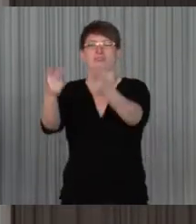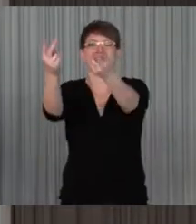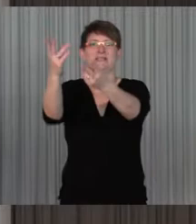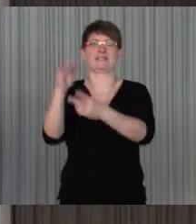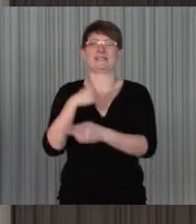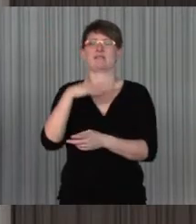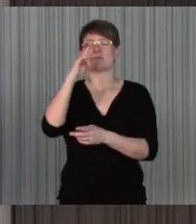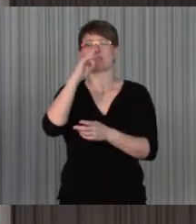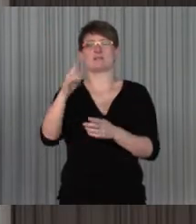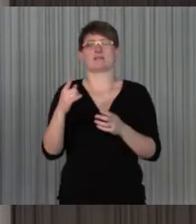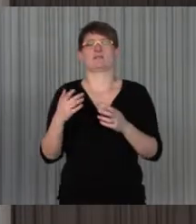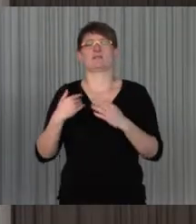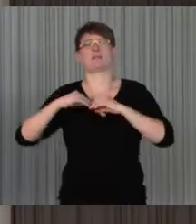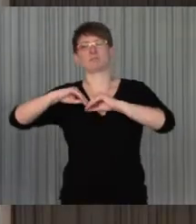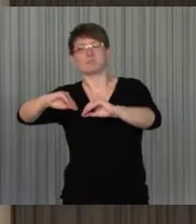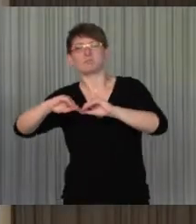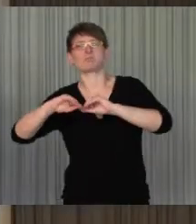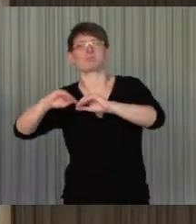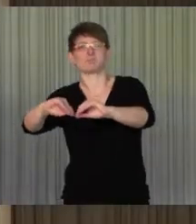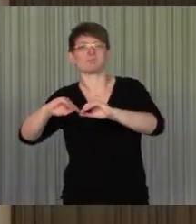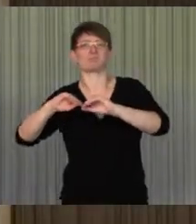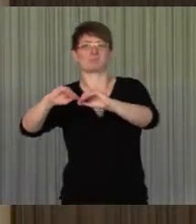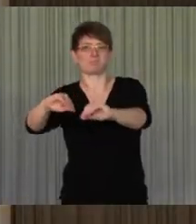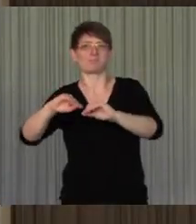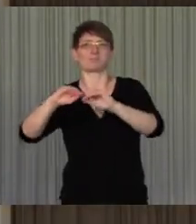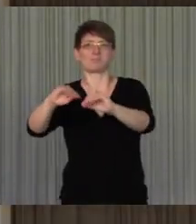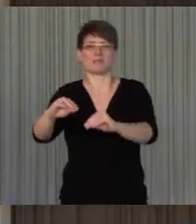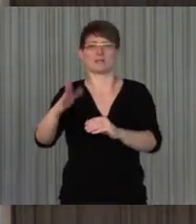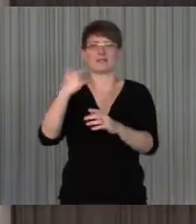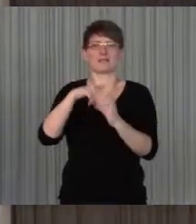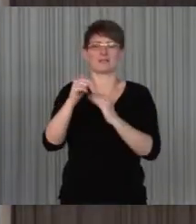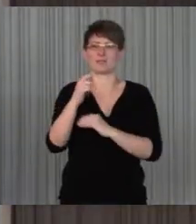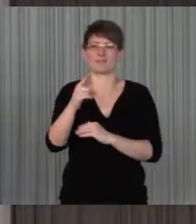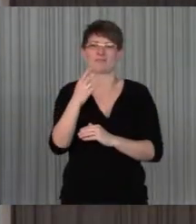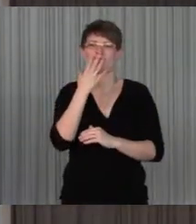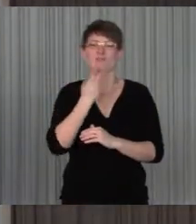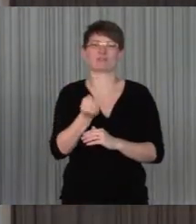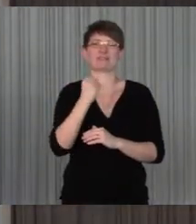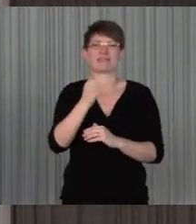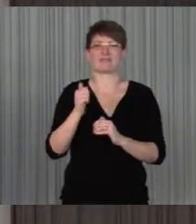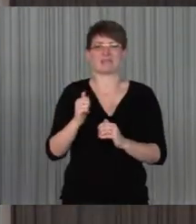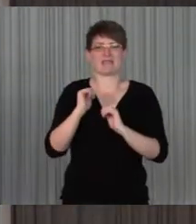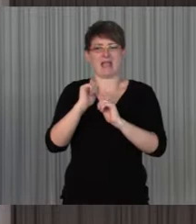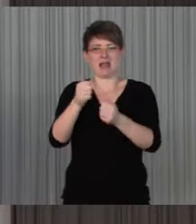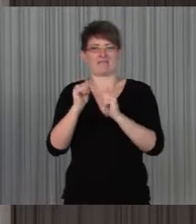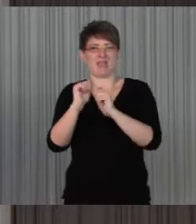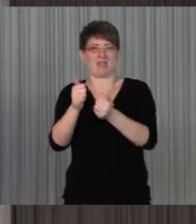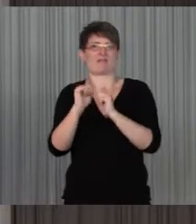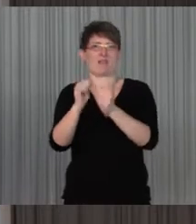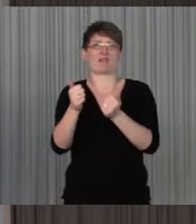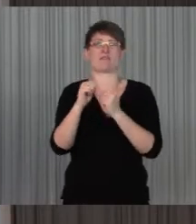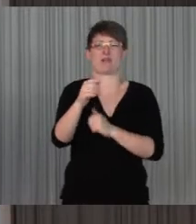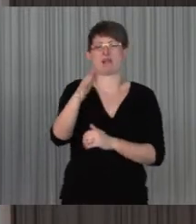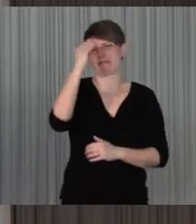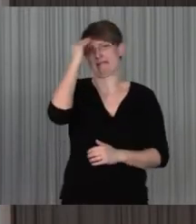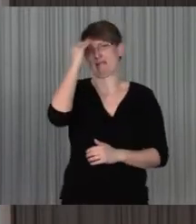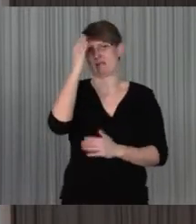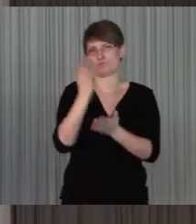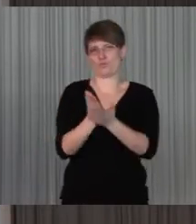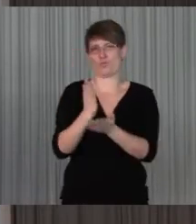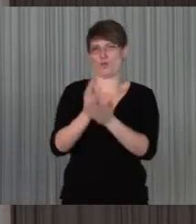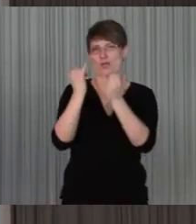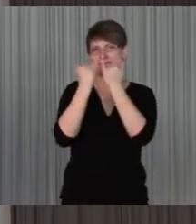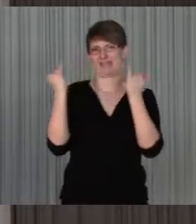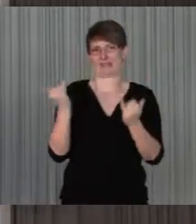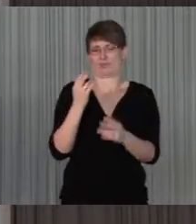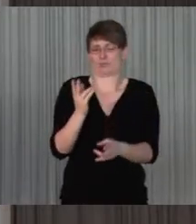angelernte Neigung der Klären nachzugeben, sich immer bei jedem Schritt überhelfen zu lassen. Weil das haben sie im Prinzip in ihren Einrichtungen oft